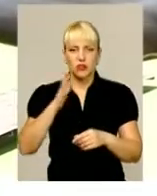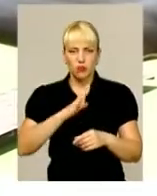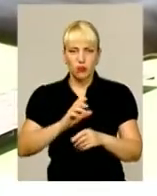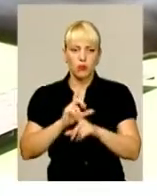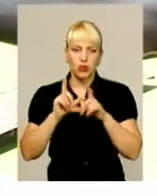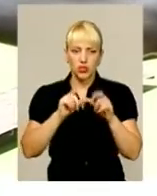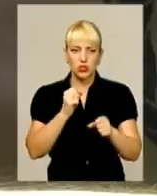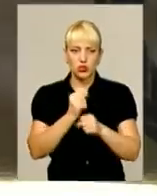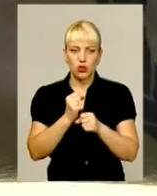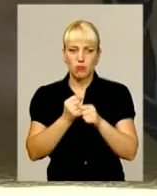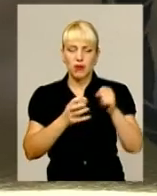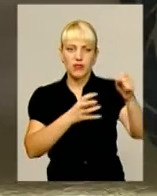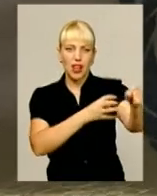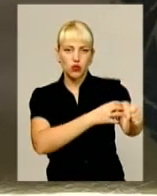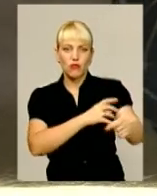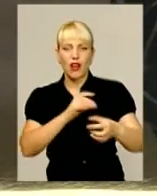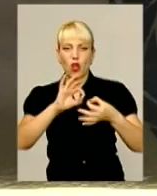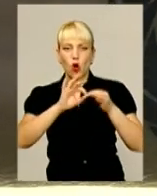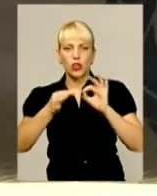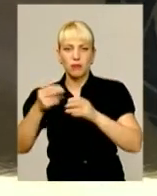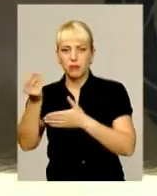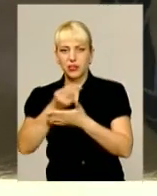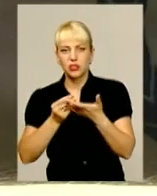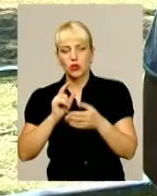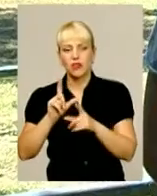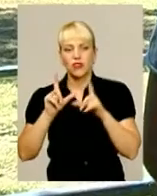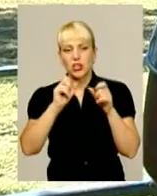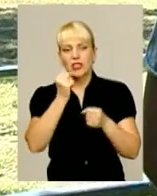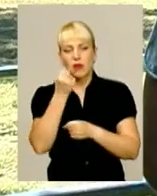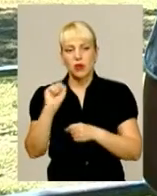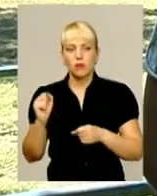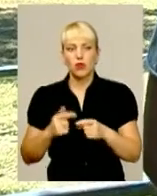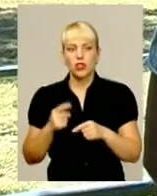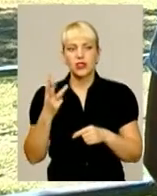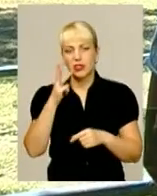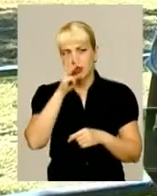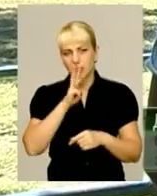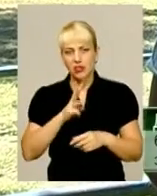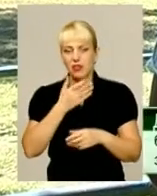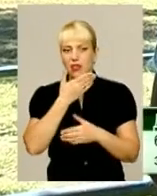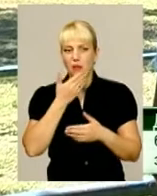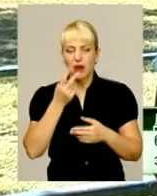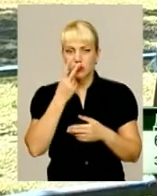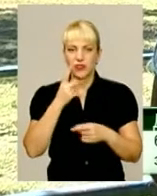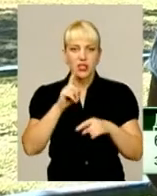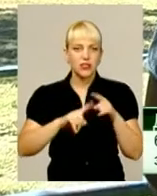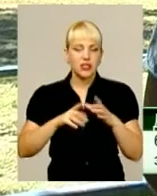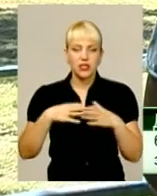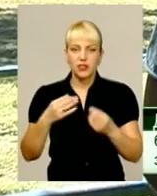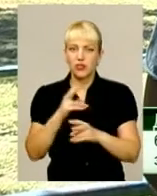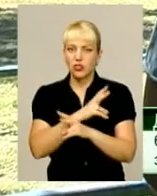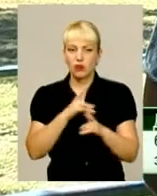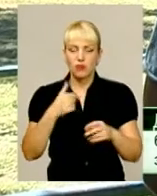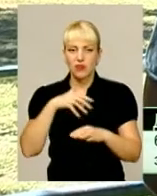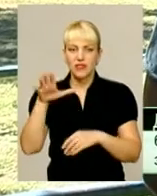зробив татуювання у вигляді Олімпійської емблеми і вирушив за перемогою. Три місяця не бачив мені рідних, нікого. Ми все літо